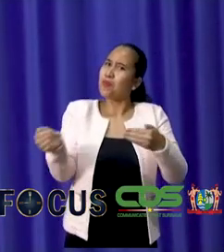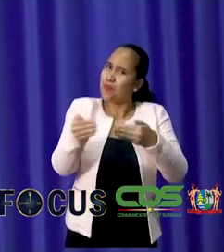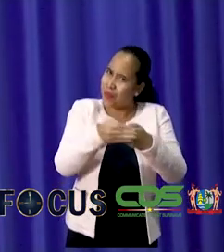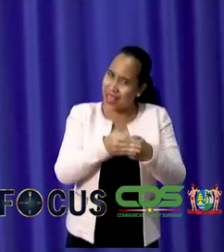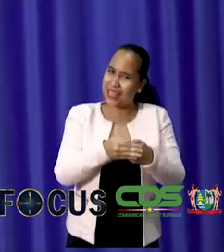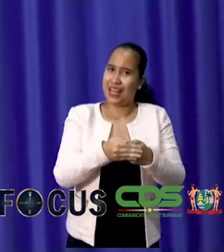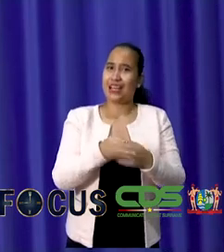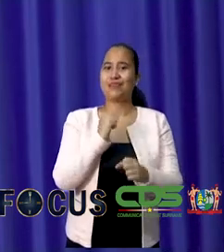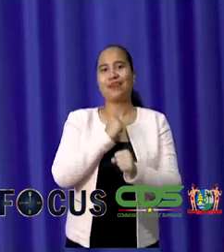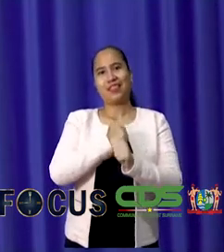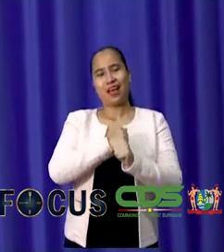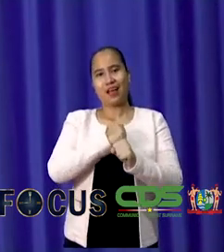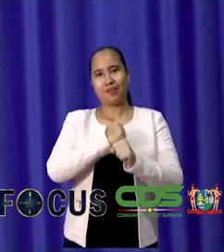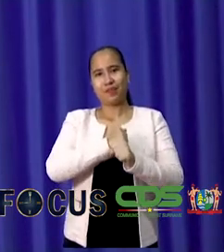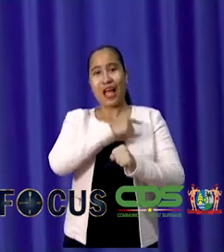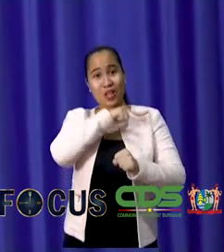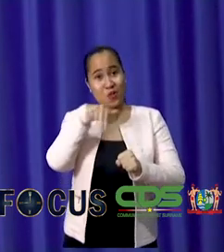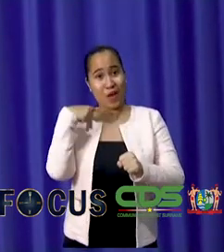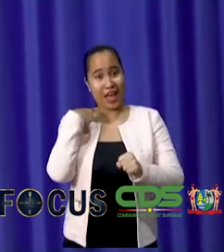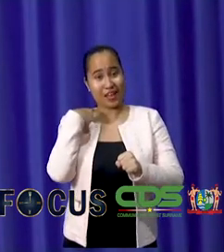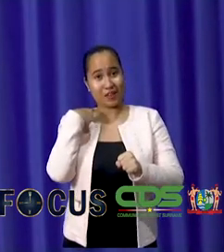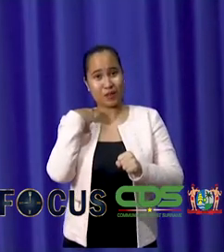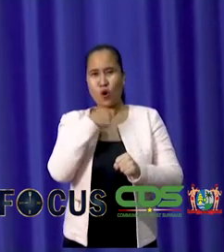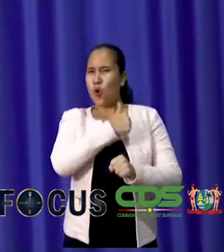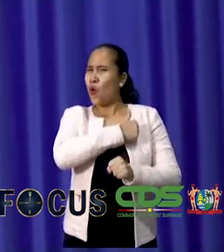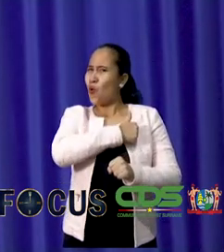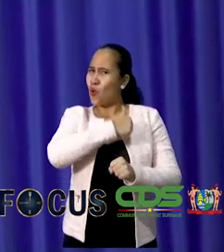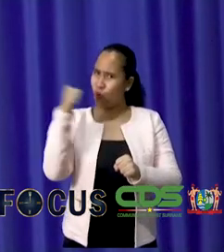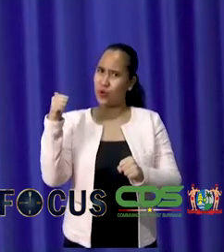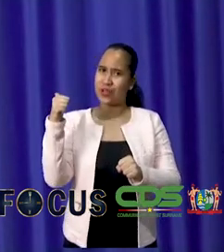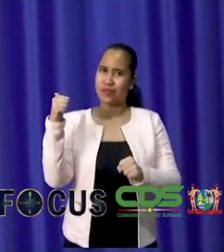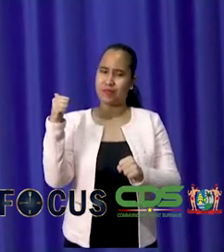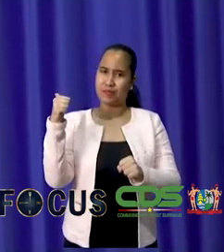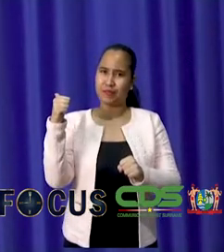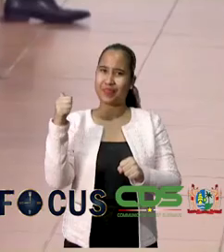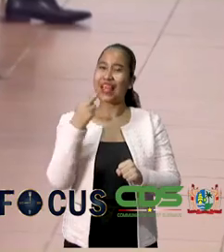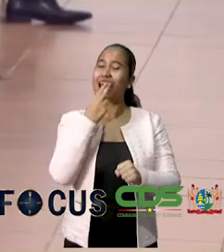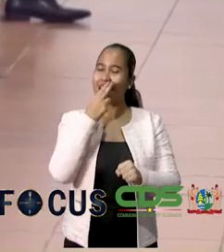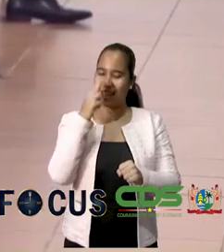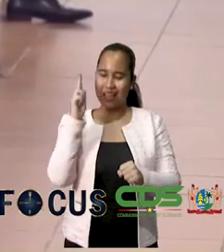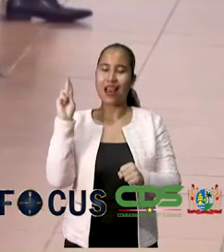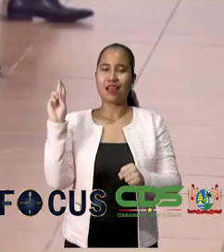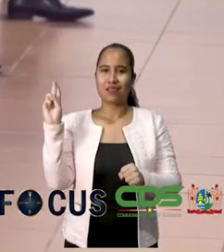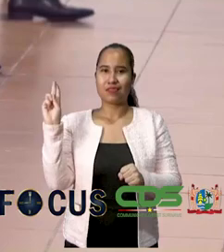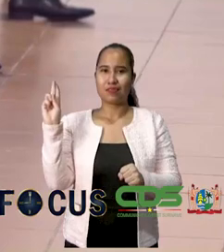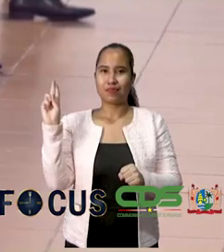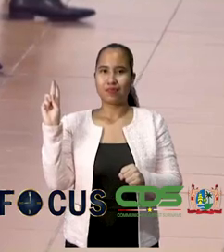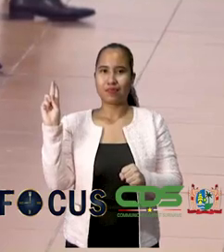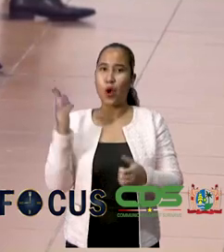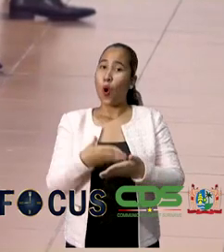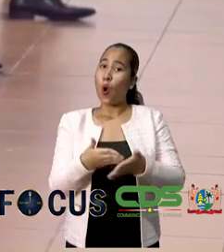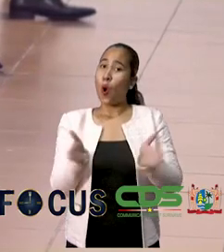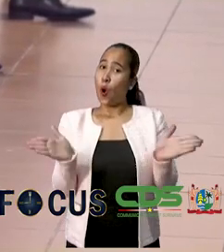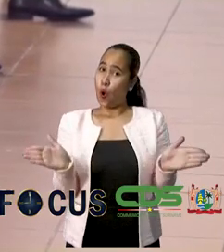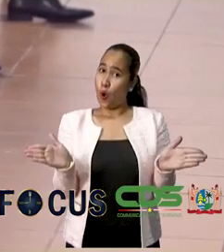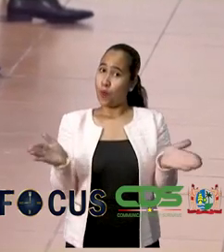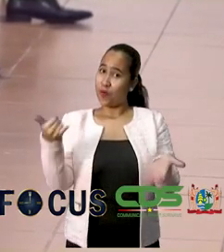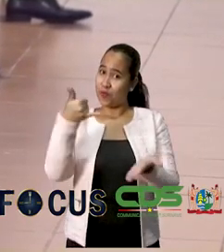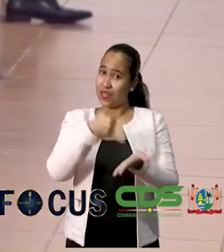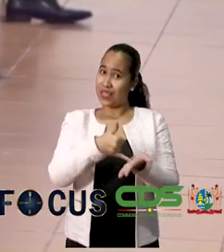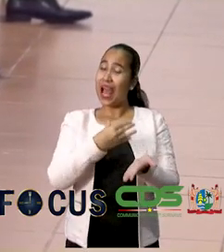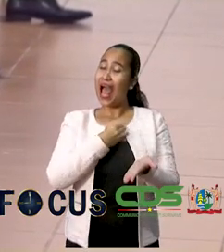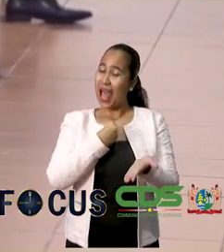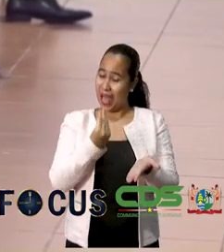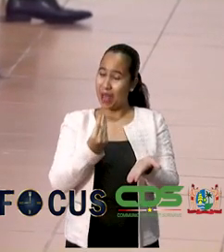geleverd, dat we een goede, een eerlijke en een transparante verkiezingen hebben